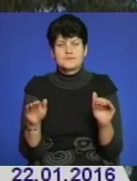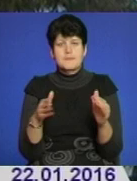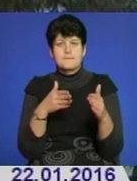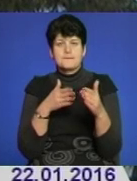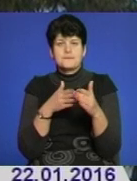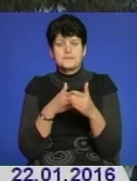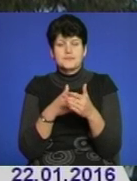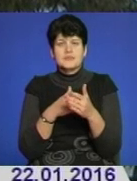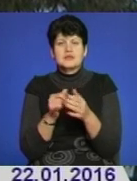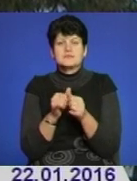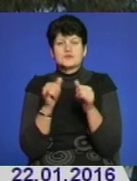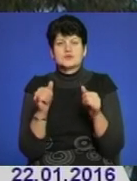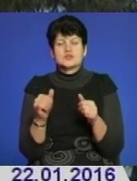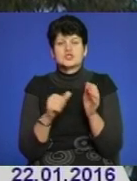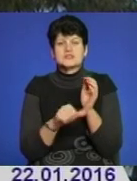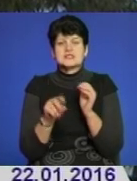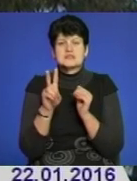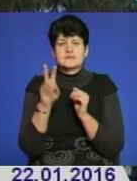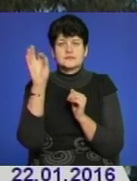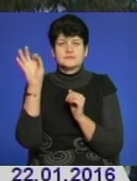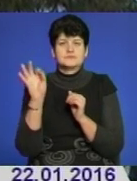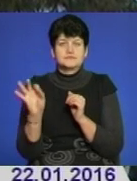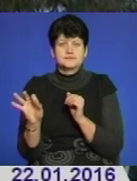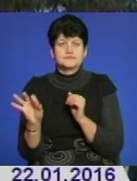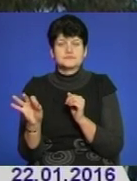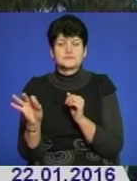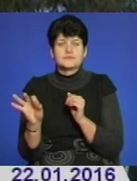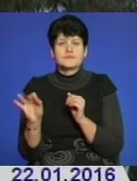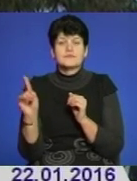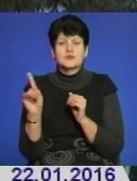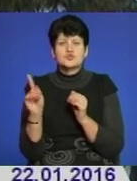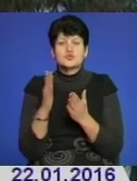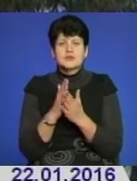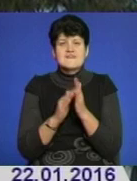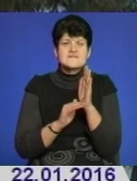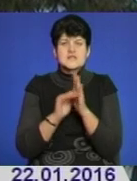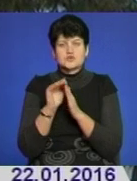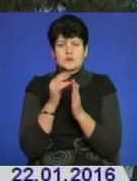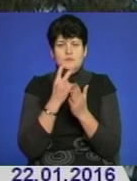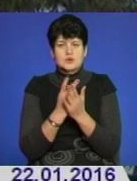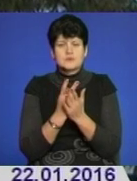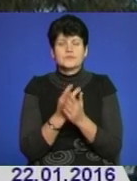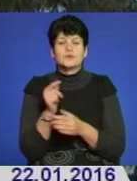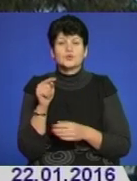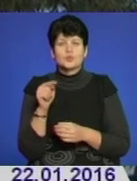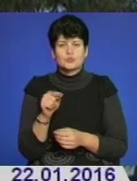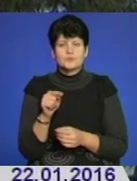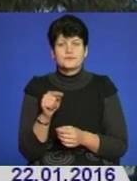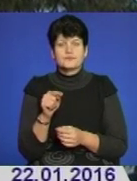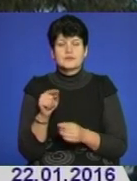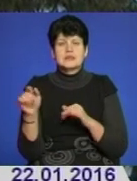порог перевищено на 62,6%, що доволі є високим показником. Тому